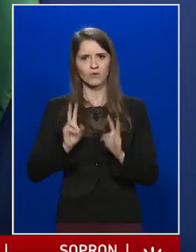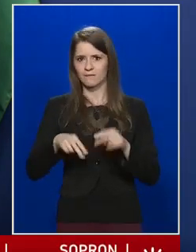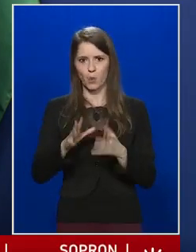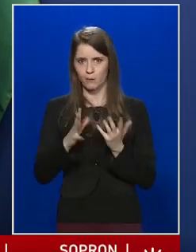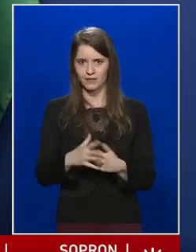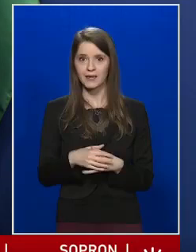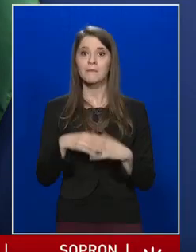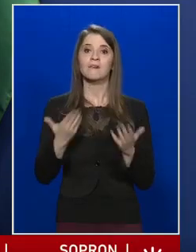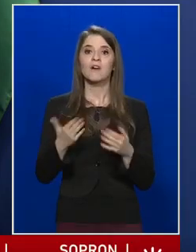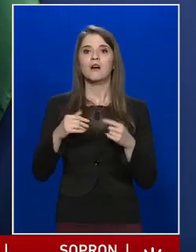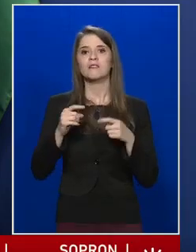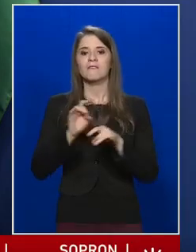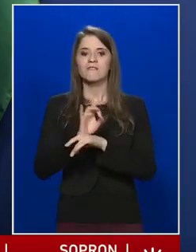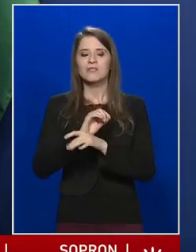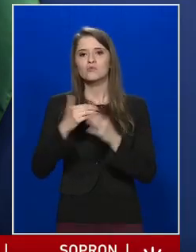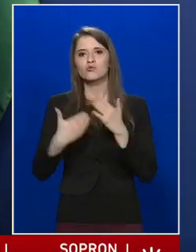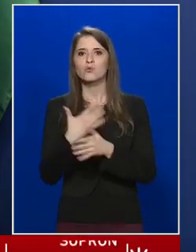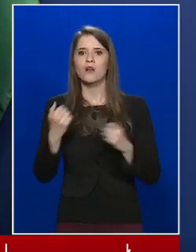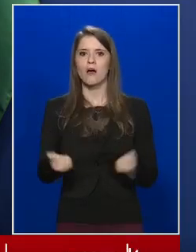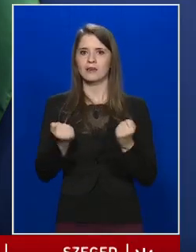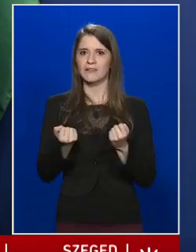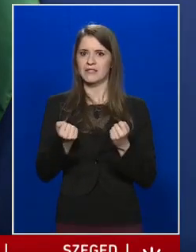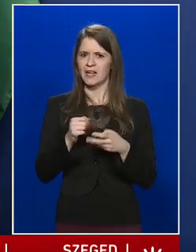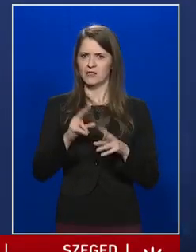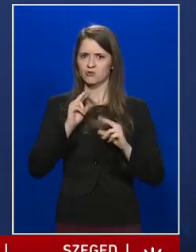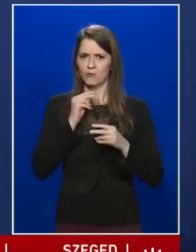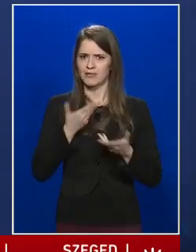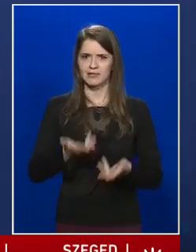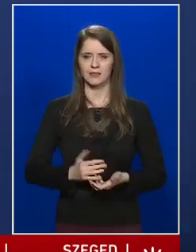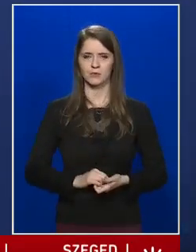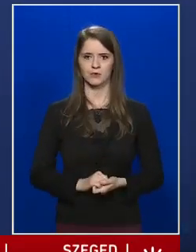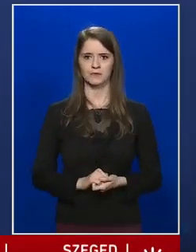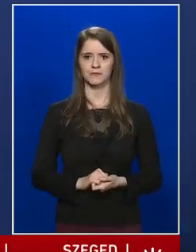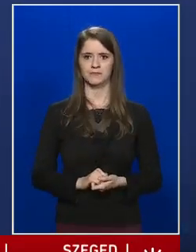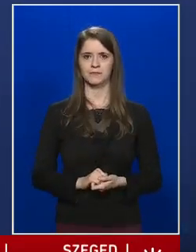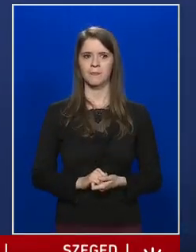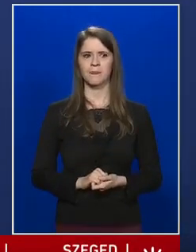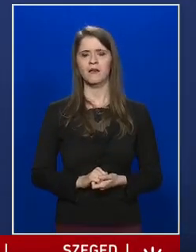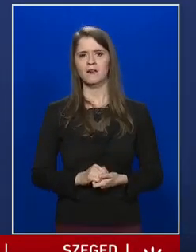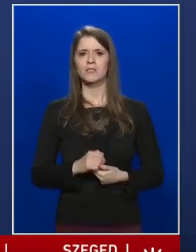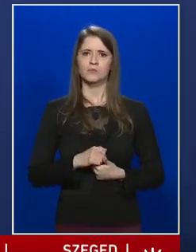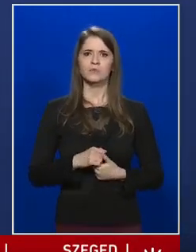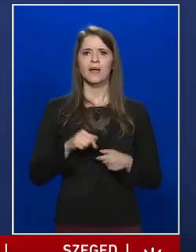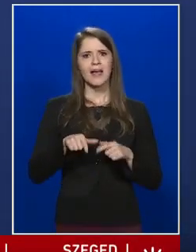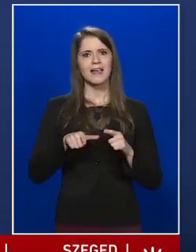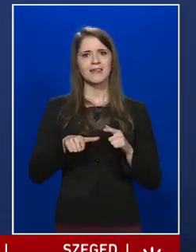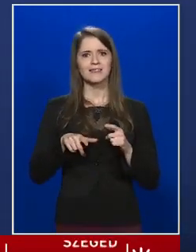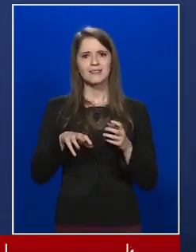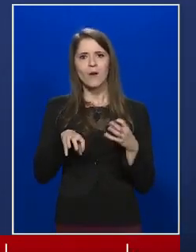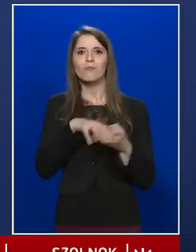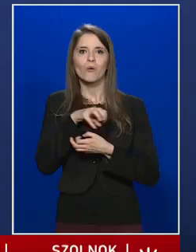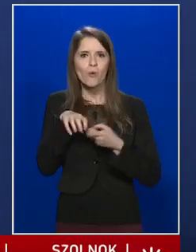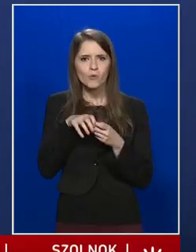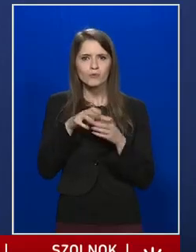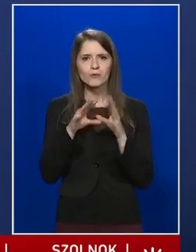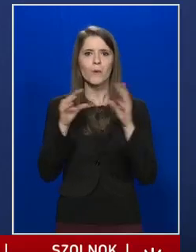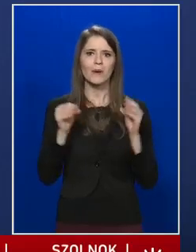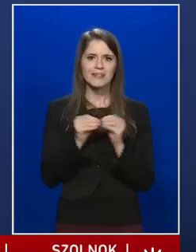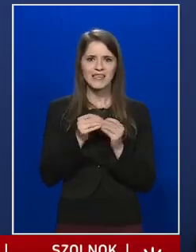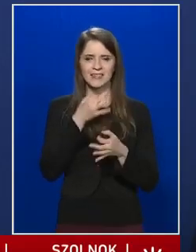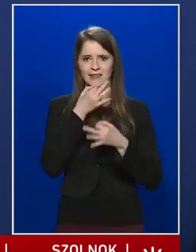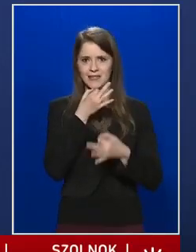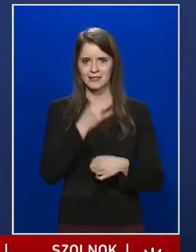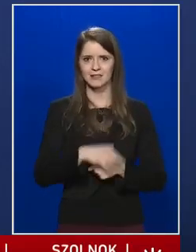újraaktivizálódásáról beszélhetünk? Hú, ez egy nagyon bonyoluló összetett kérdés.